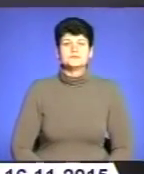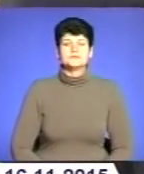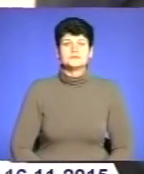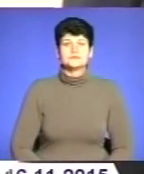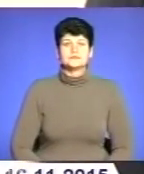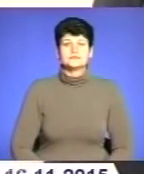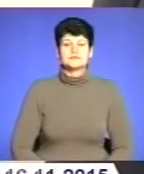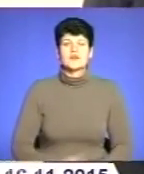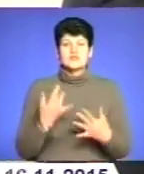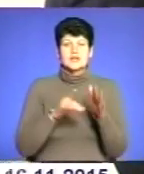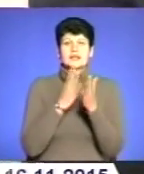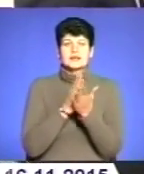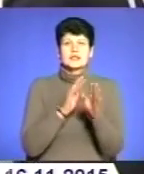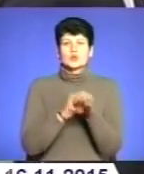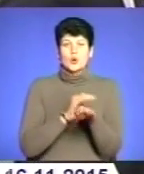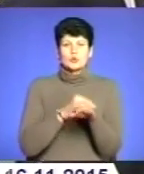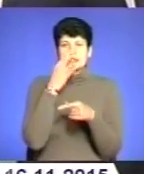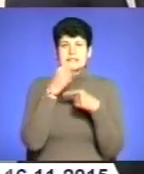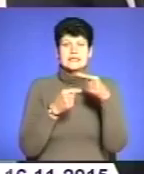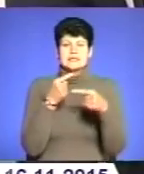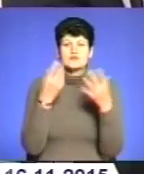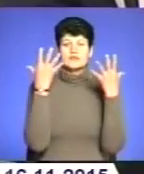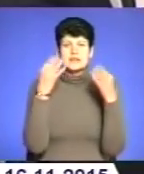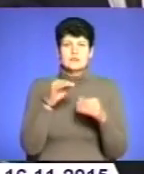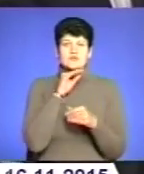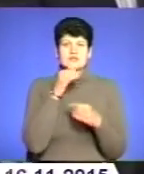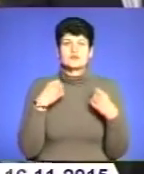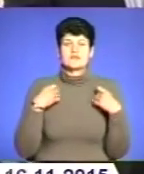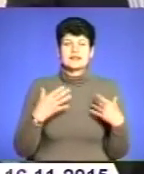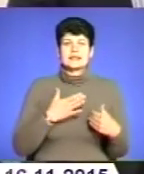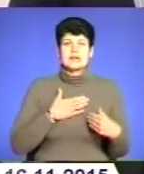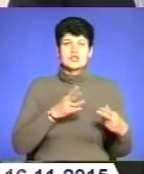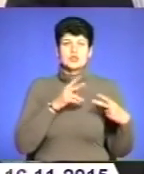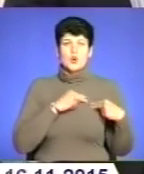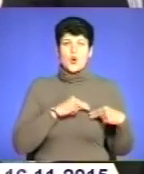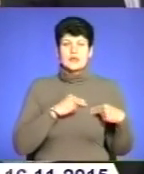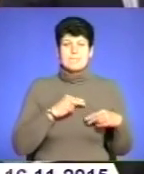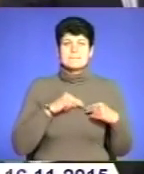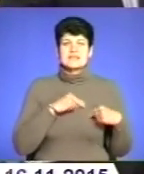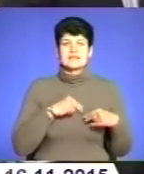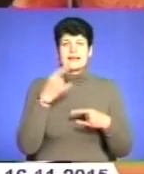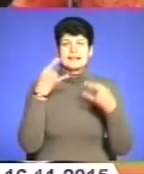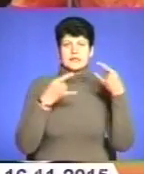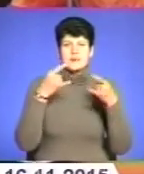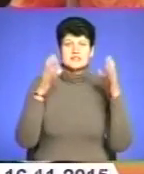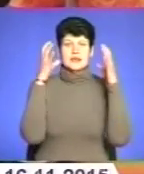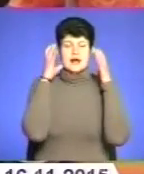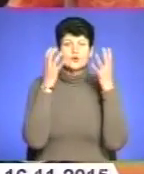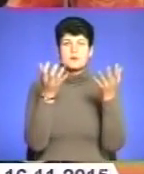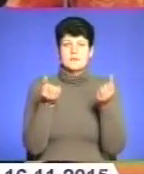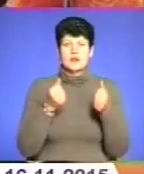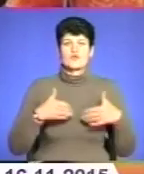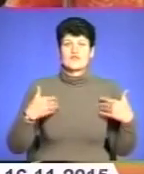Вже стало доброю традицією, що у день професійного свята наші колеги, працівники телебачення та радіо приймають